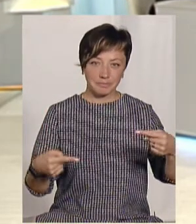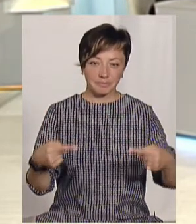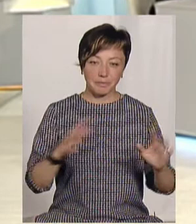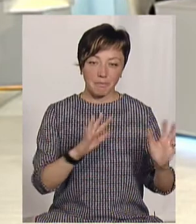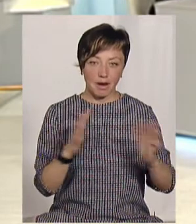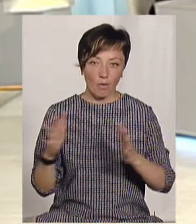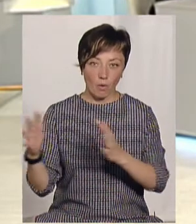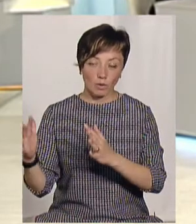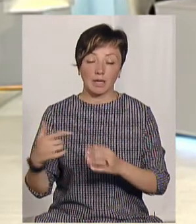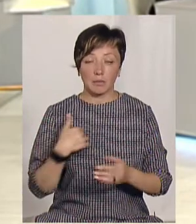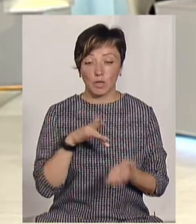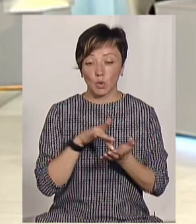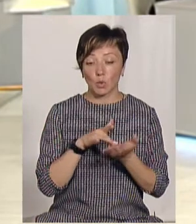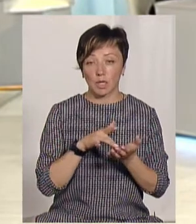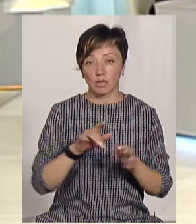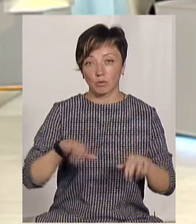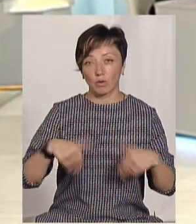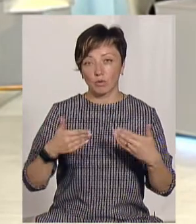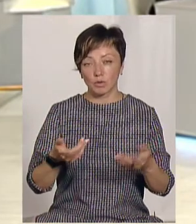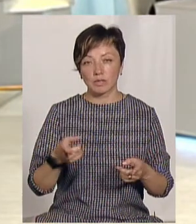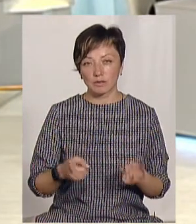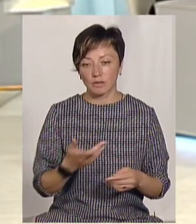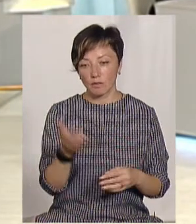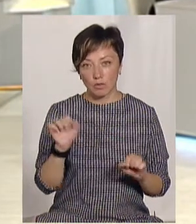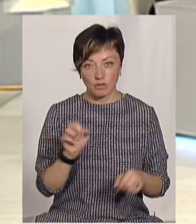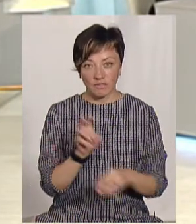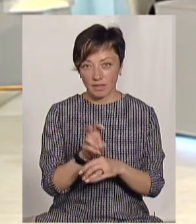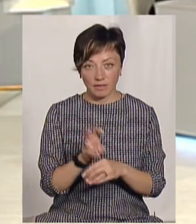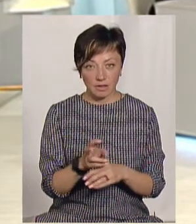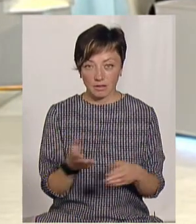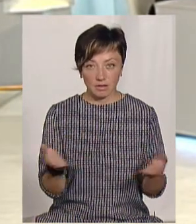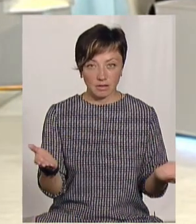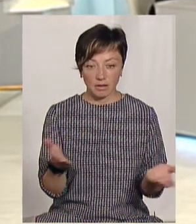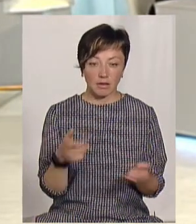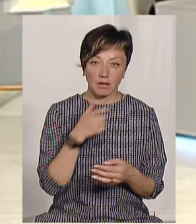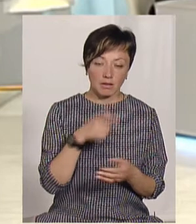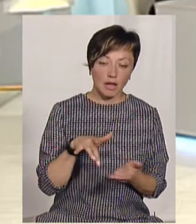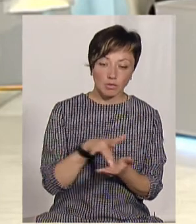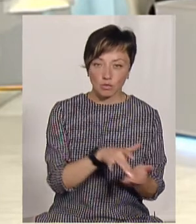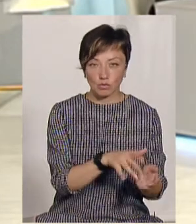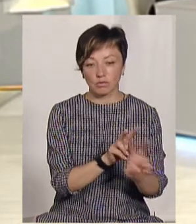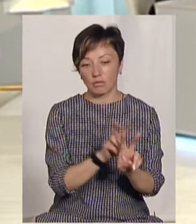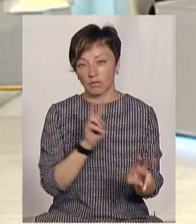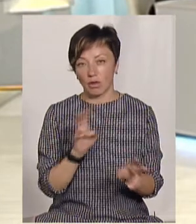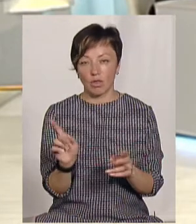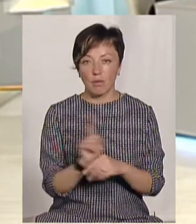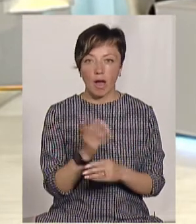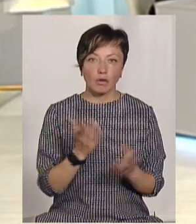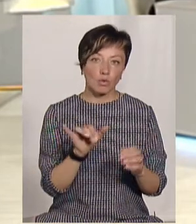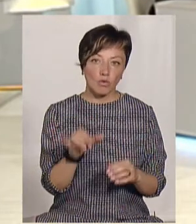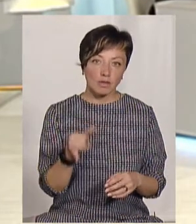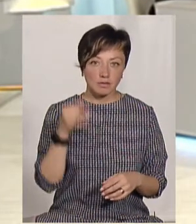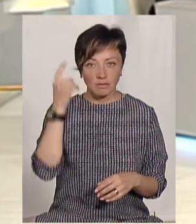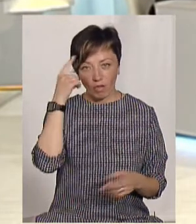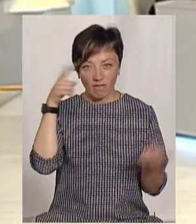пригоди. І ми туристу пропонуємо, що, звісно, ви можете відвідати собі на нього екскурсовода, пройти таку нормальну екскурсію, а якщо у вас